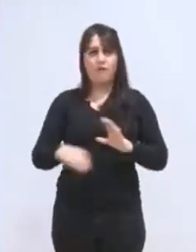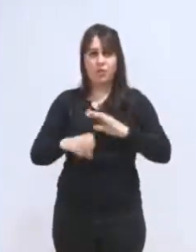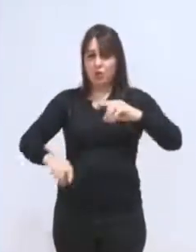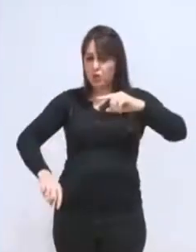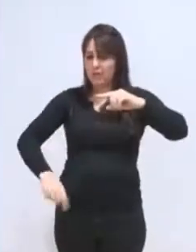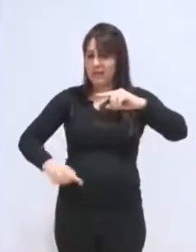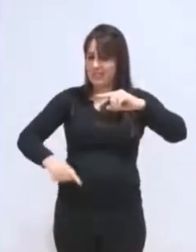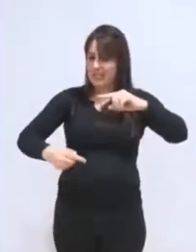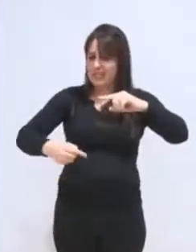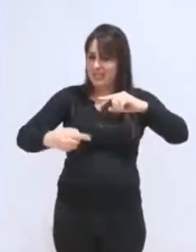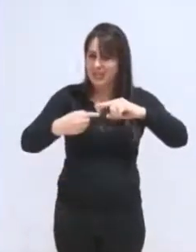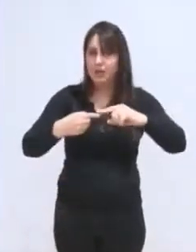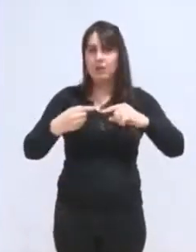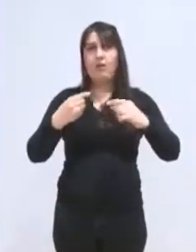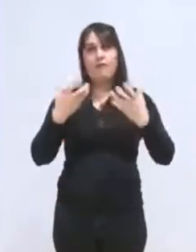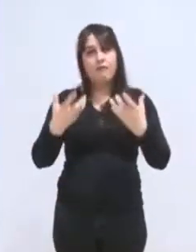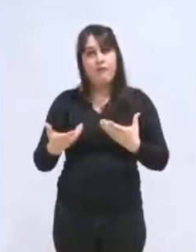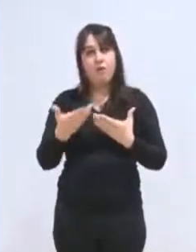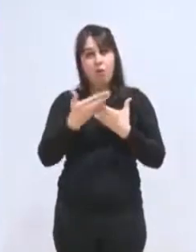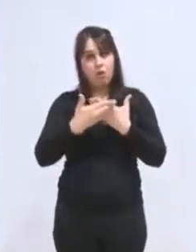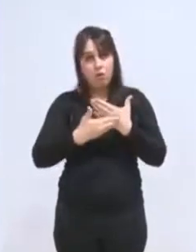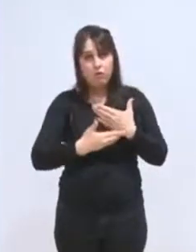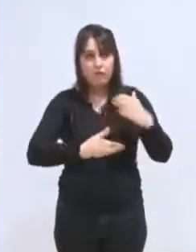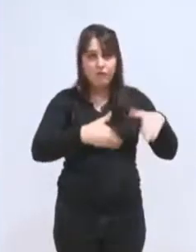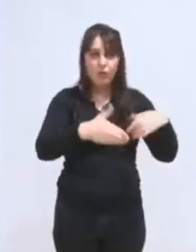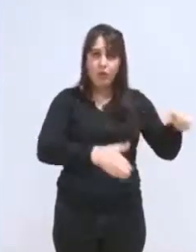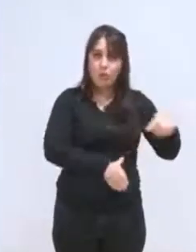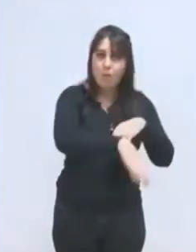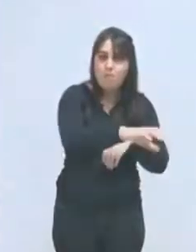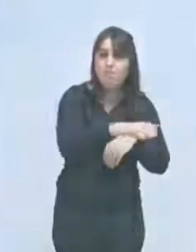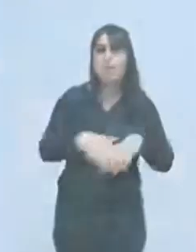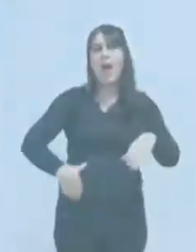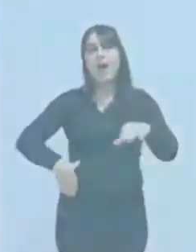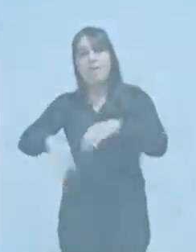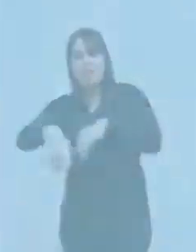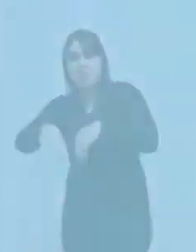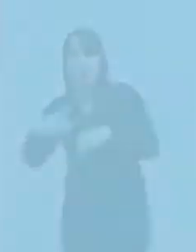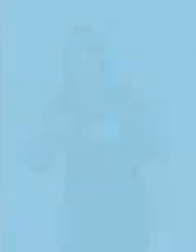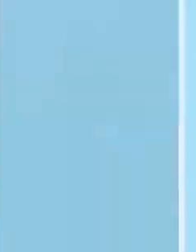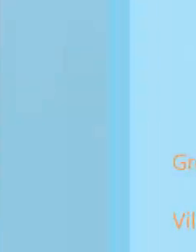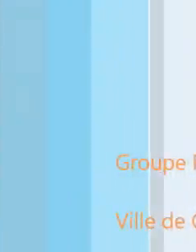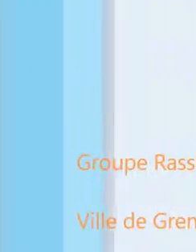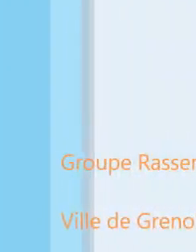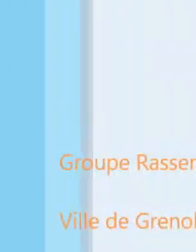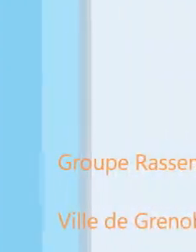à investir et avoir des dépenses de fonctionnement qui correspondent à la demande du territoire.